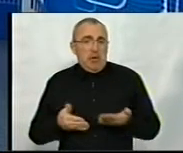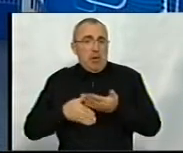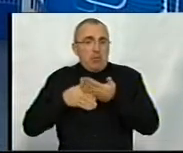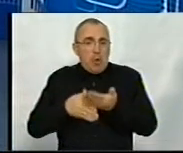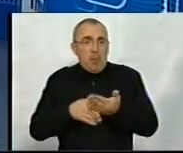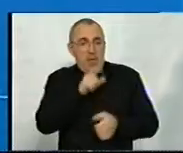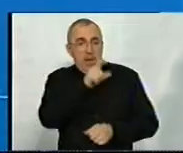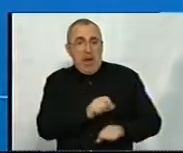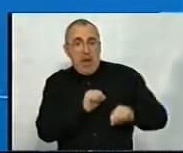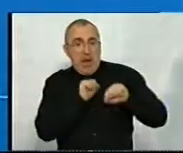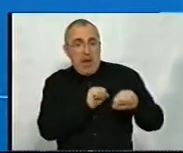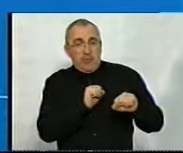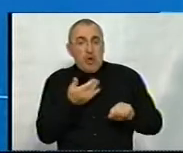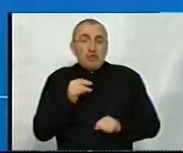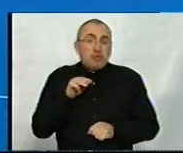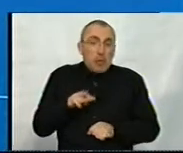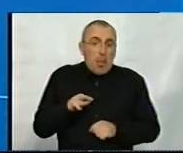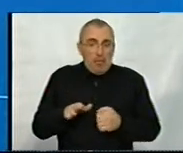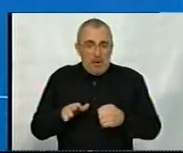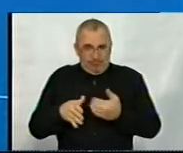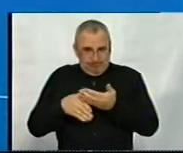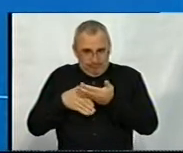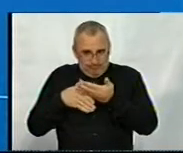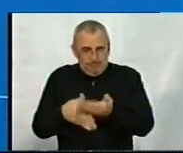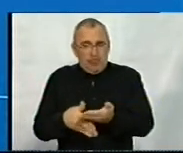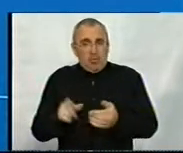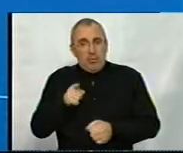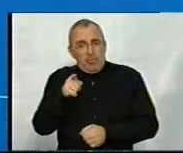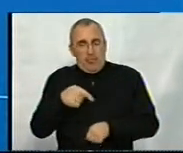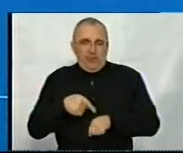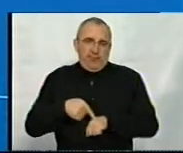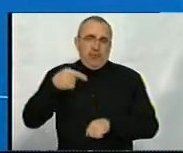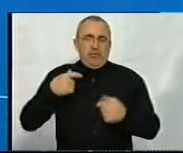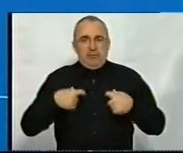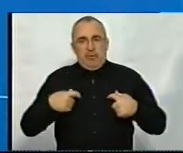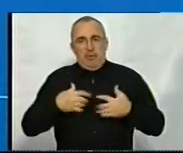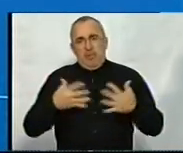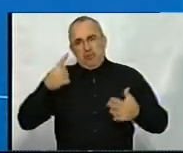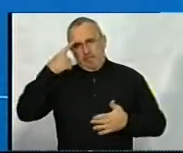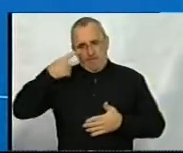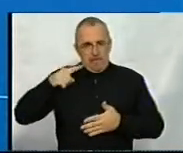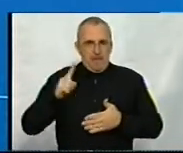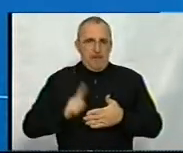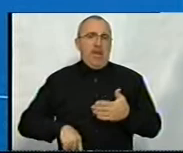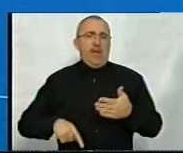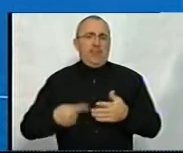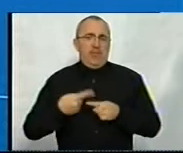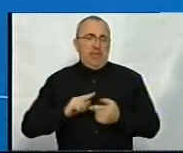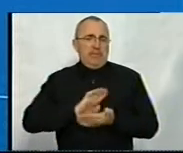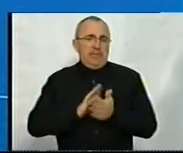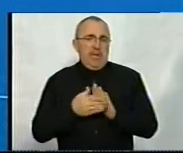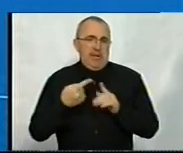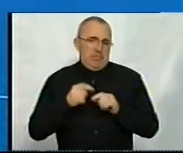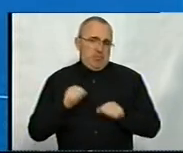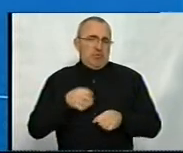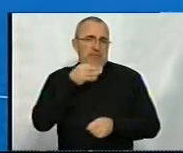Допомога адвоката якимось чином сприяла, тому, щоб ви відчули себе більш впевнено в такій ситуации, якщо можно так